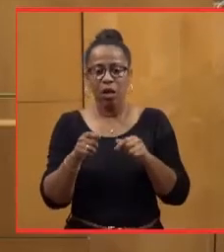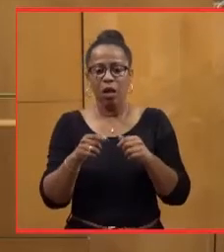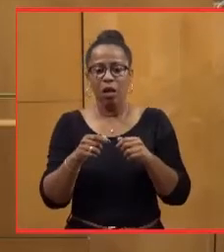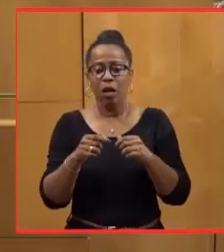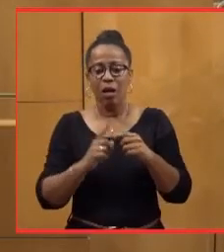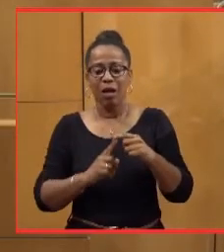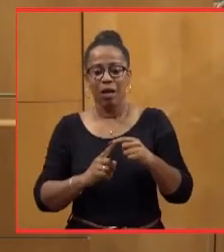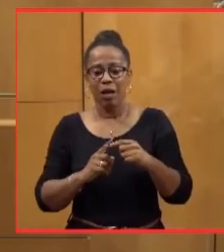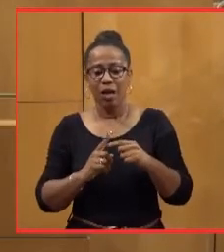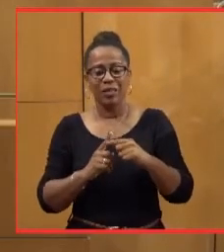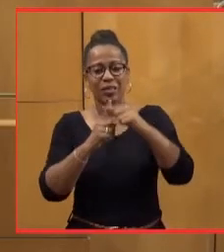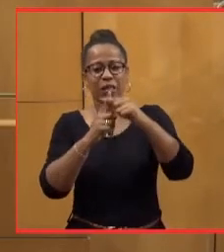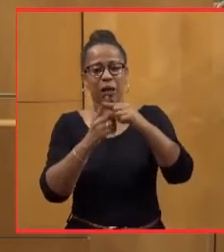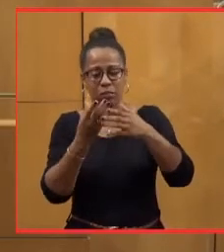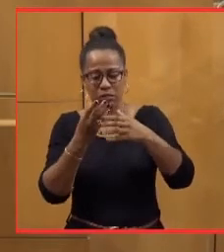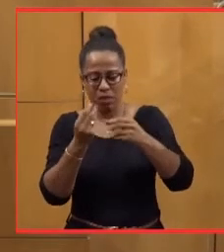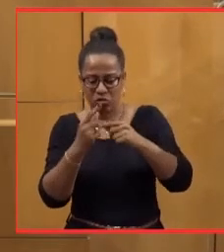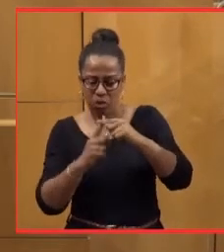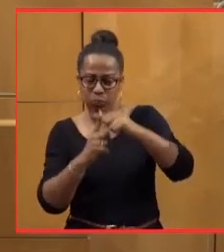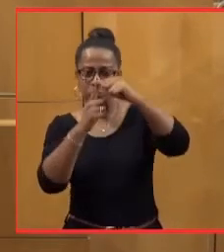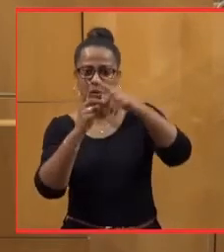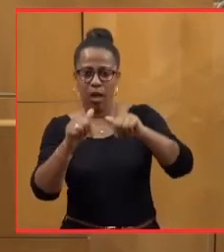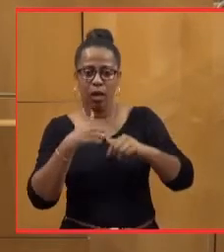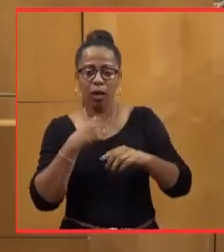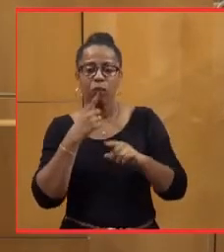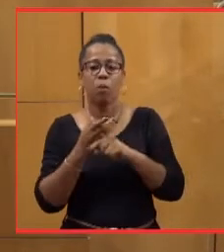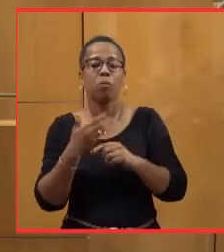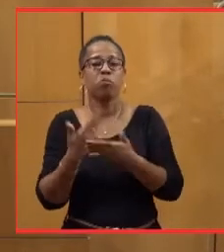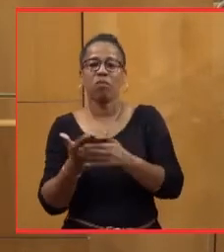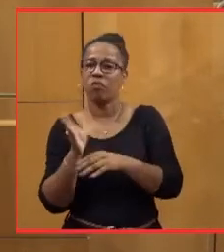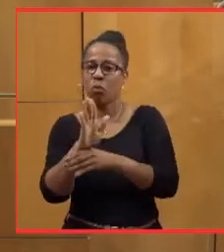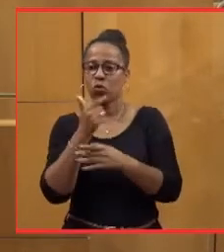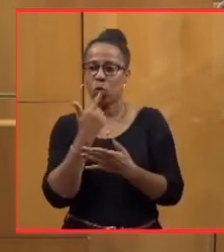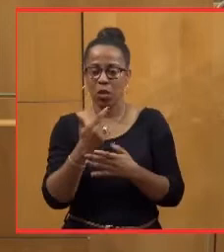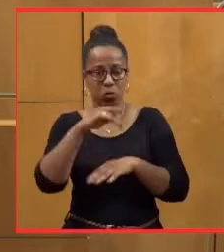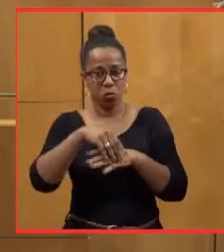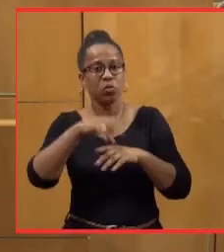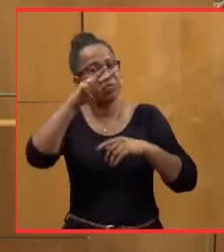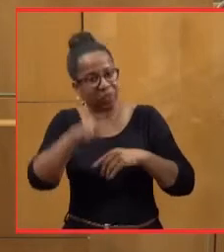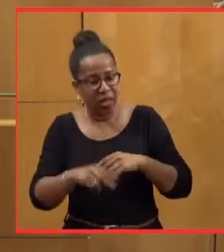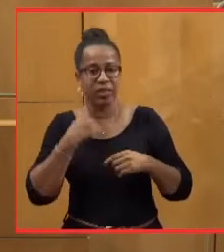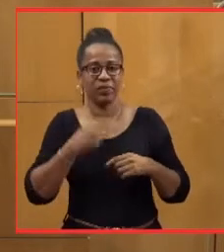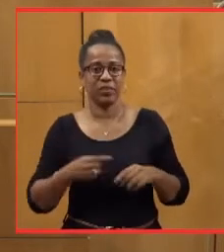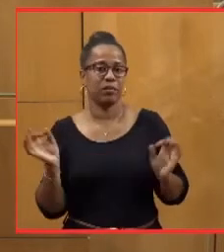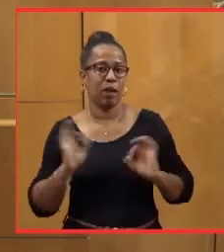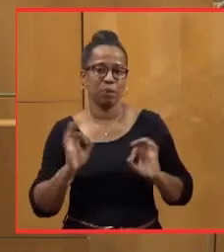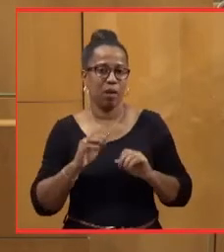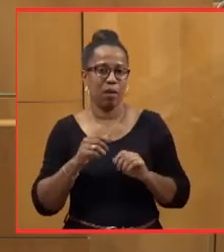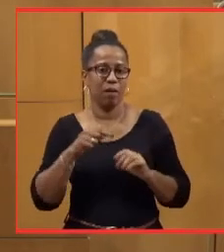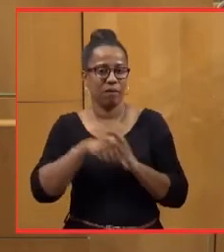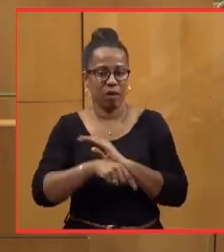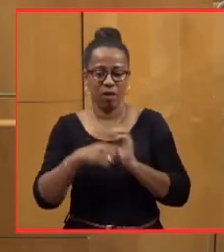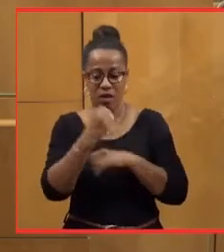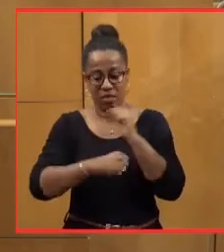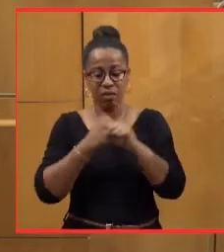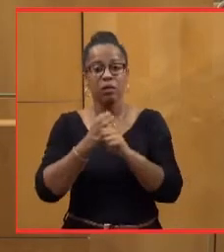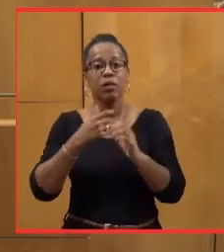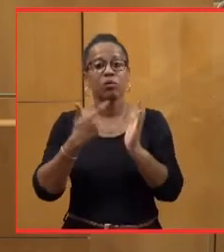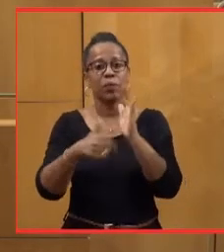excédent prouverait par vous-même qu'il n'y a pas eu du tout de déficit en 2015.